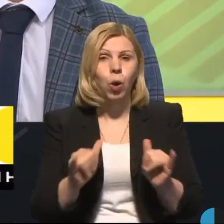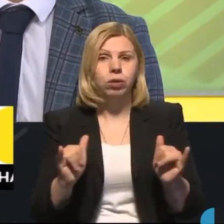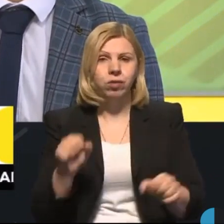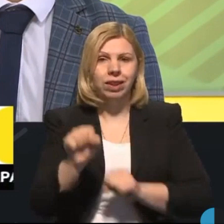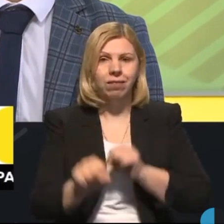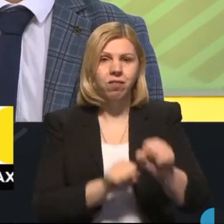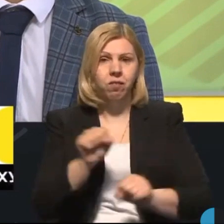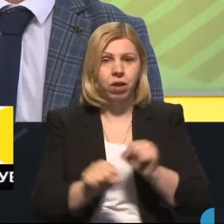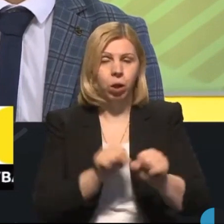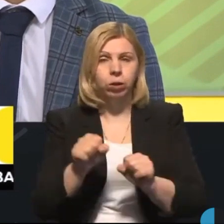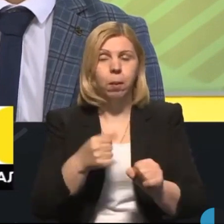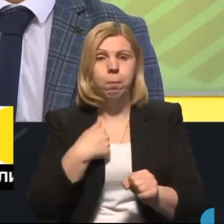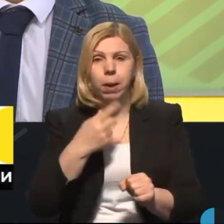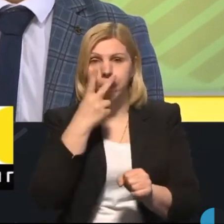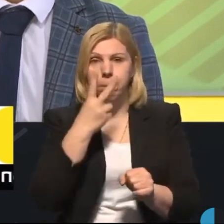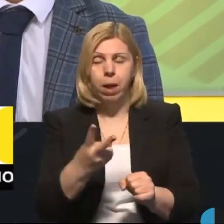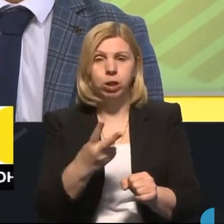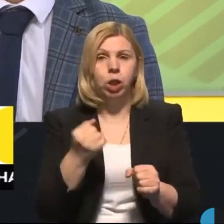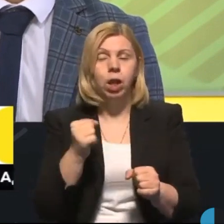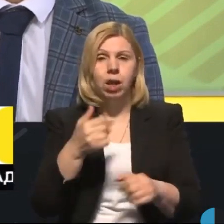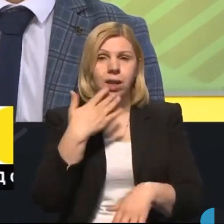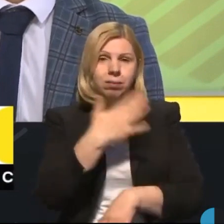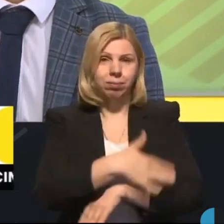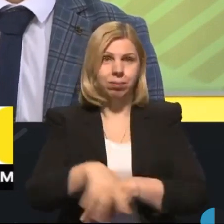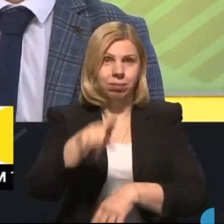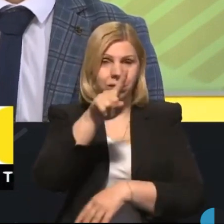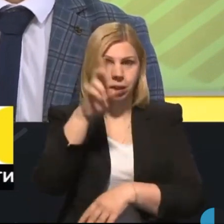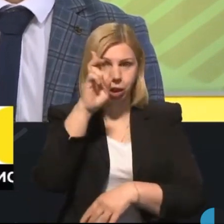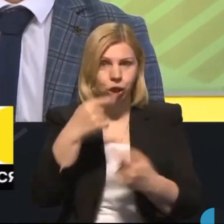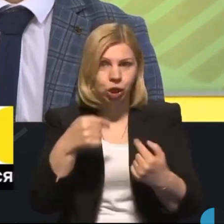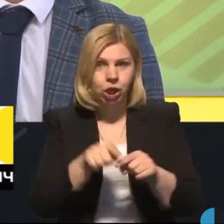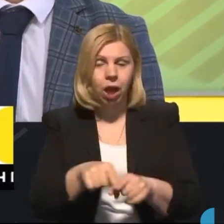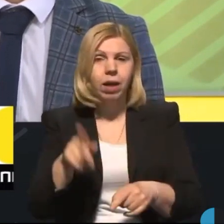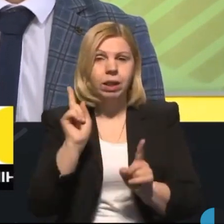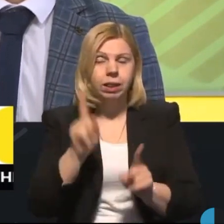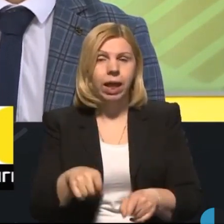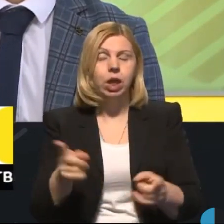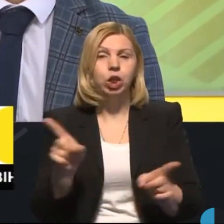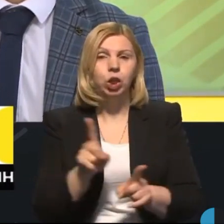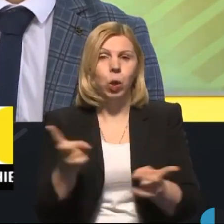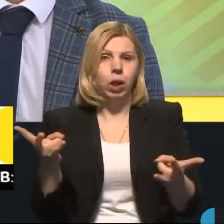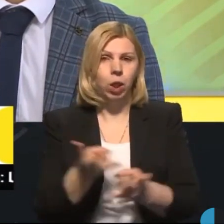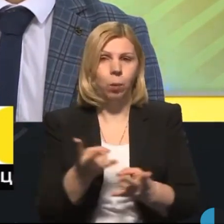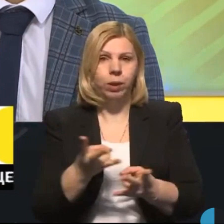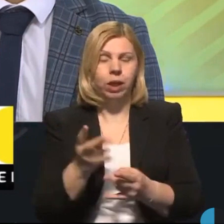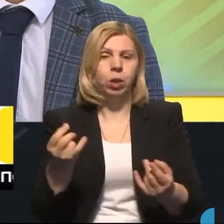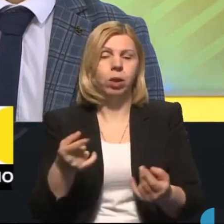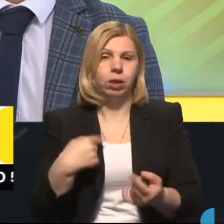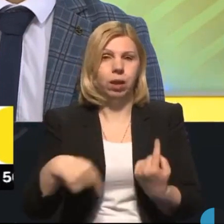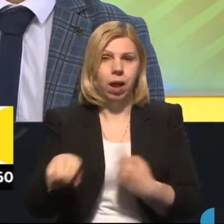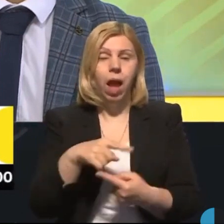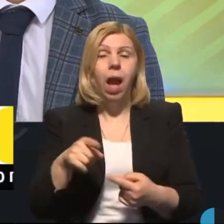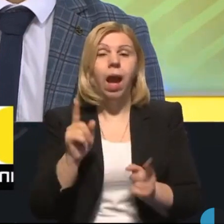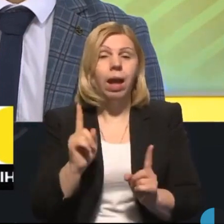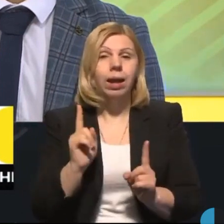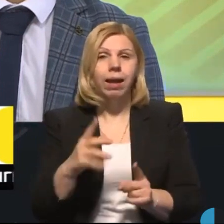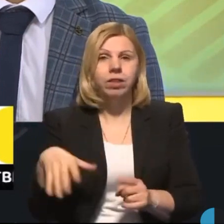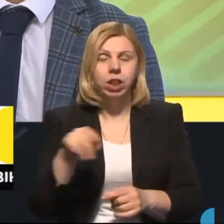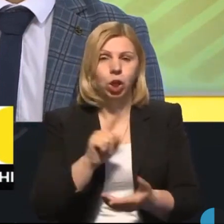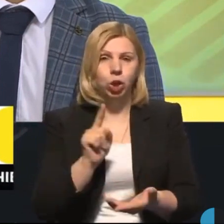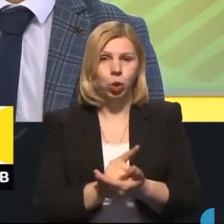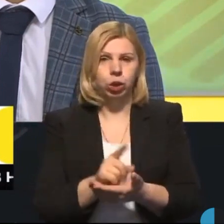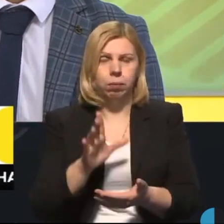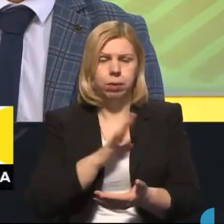велоінфраструктури, і ми бачимо досвід зарубіжних країн, це те, що необхідно і потрібно. Але все має